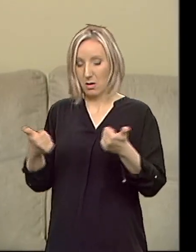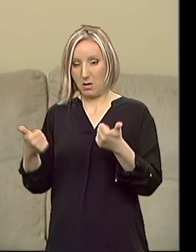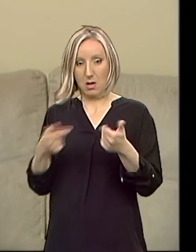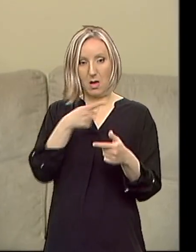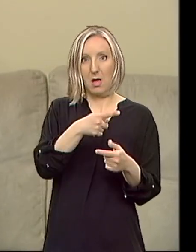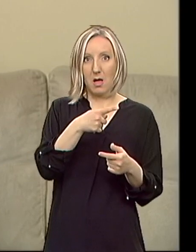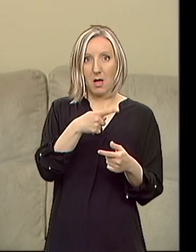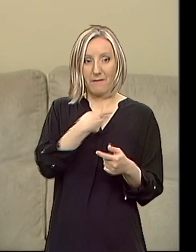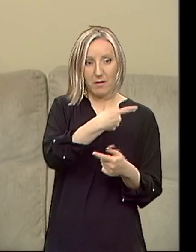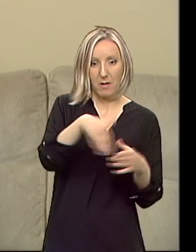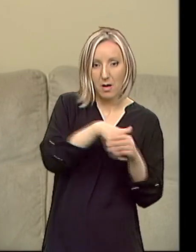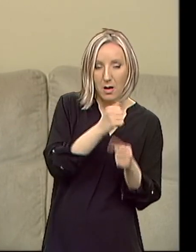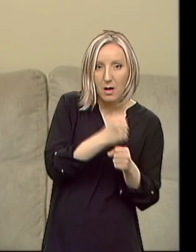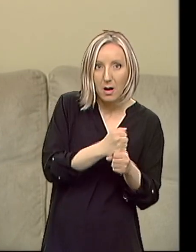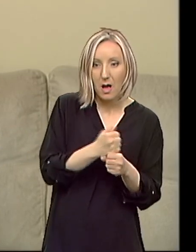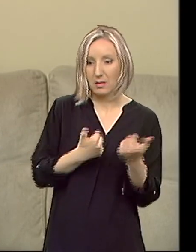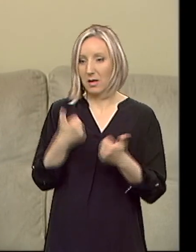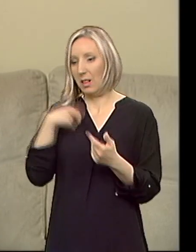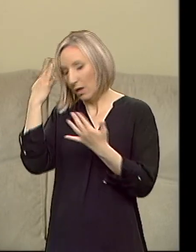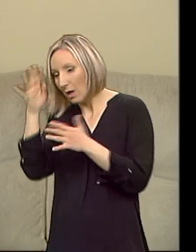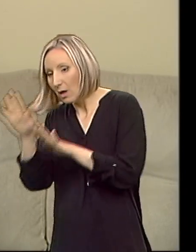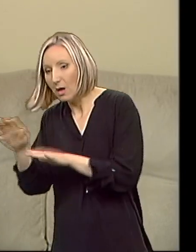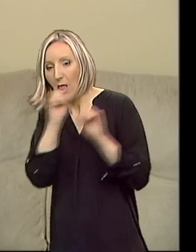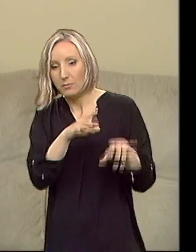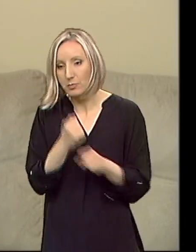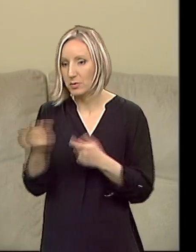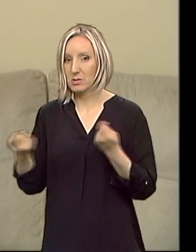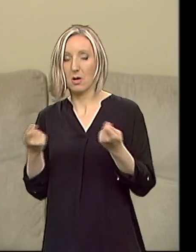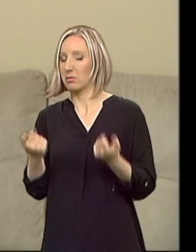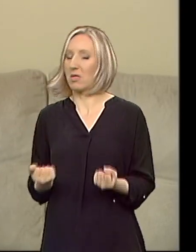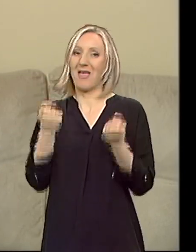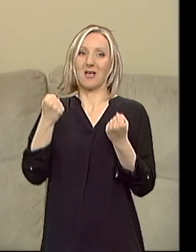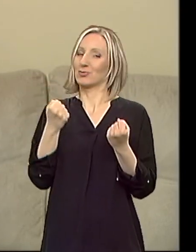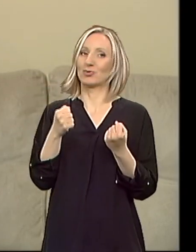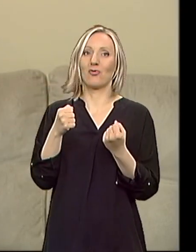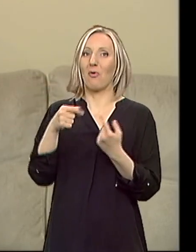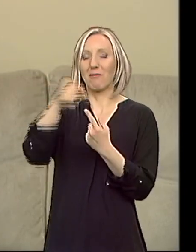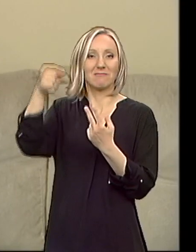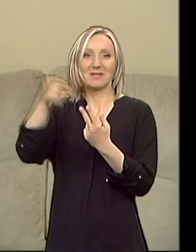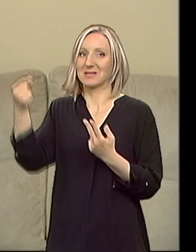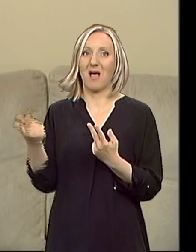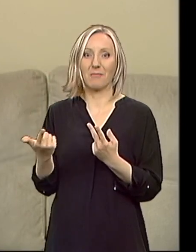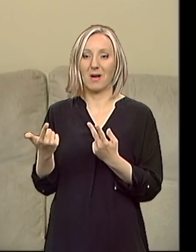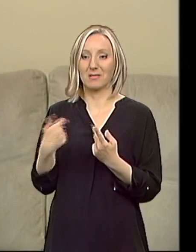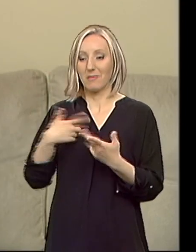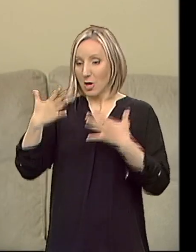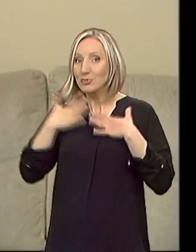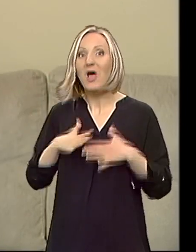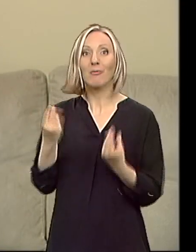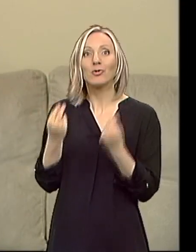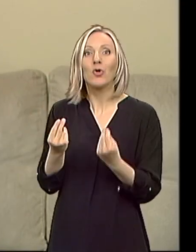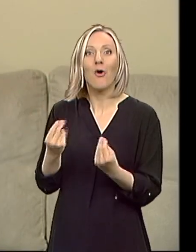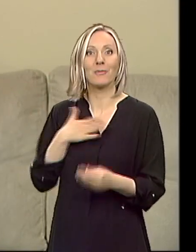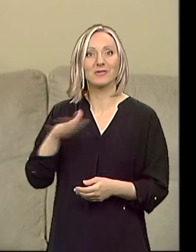i roditeljske strane jako je teško izabrati. Mislim, prosto, zato što i s jedne i s druge strane želite dobro svome